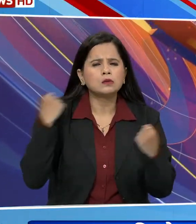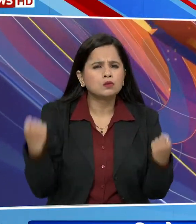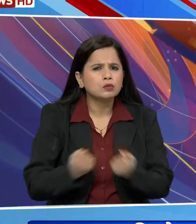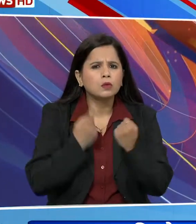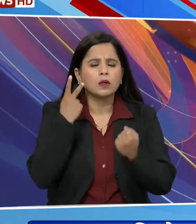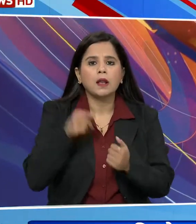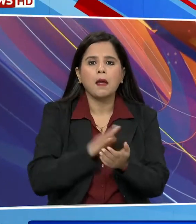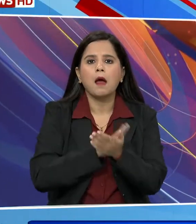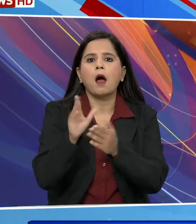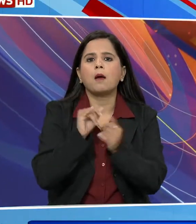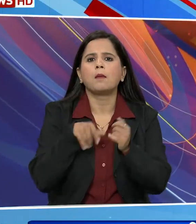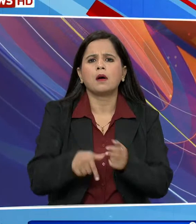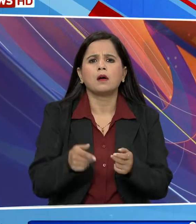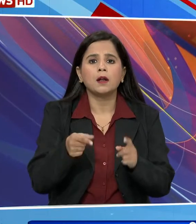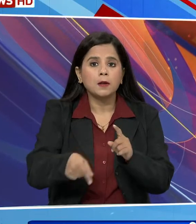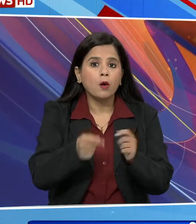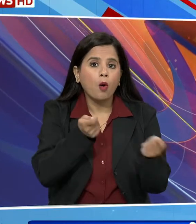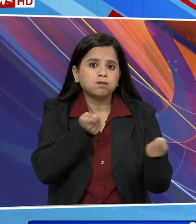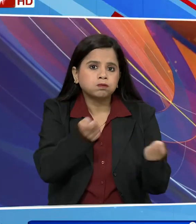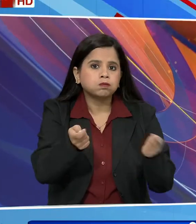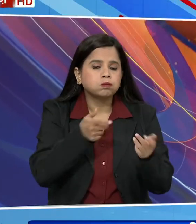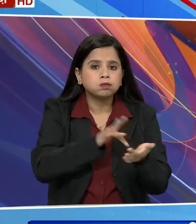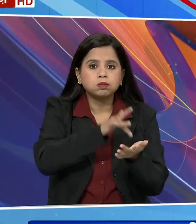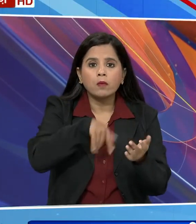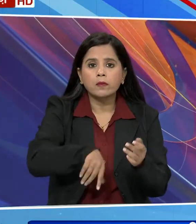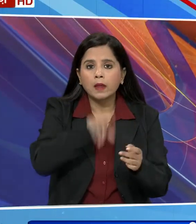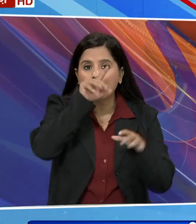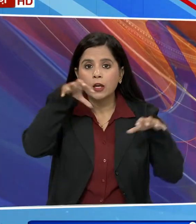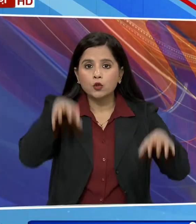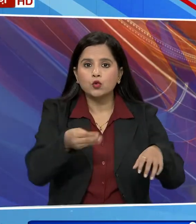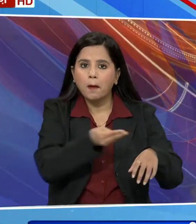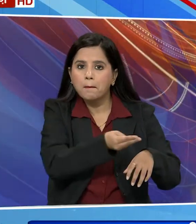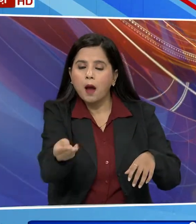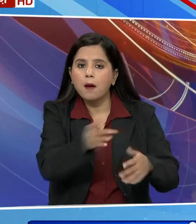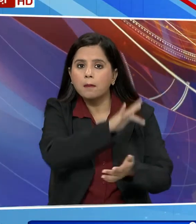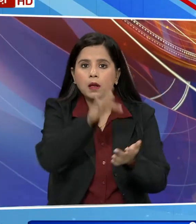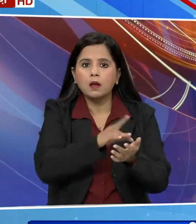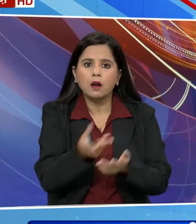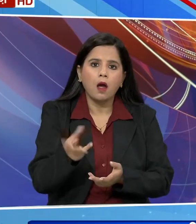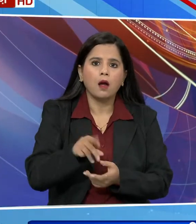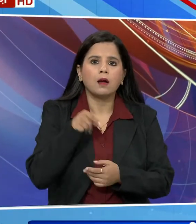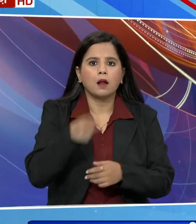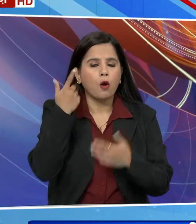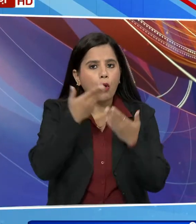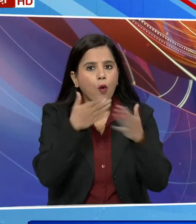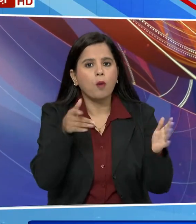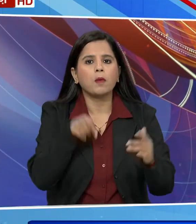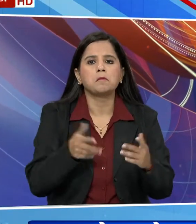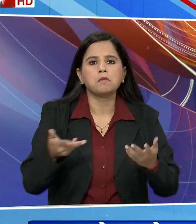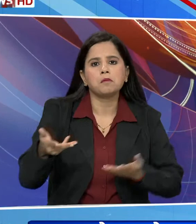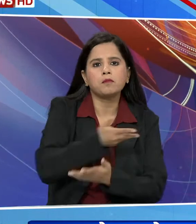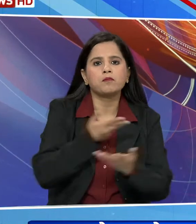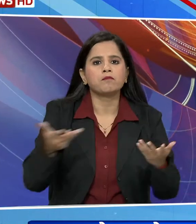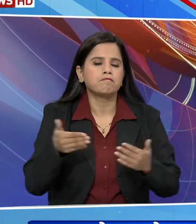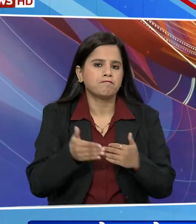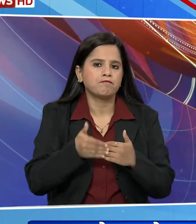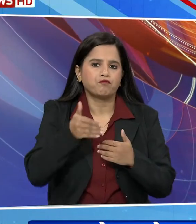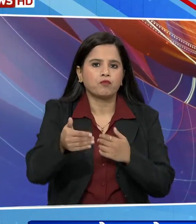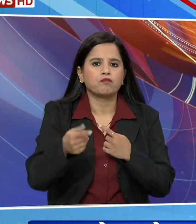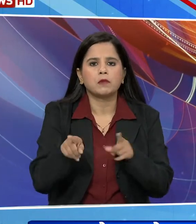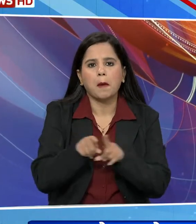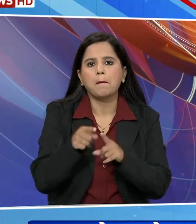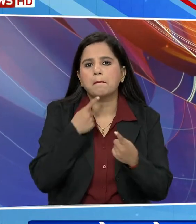तहट हमास नियंत्वर्ट पत्टी में मिस्ल से सटी नियंत्वर्ट सीमा को फिर से खोलने पर चर्चा जारी है